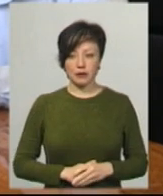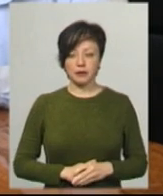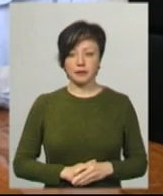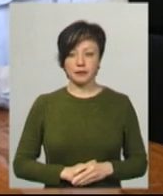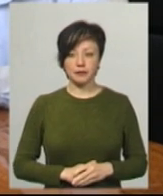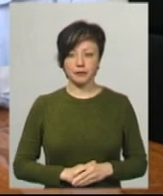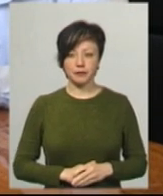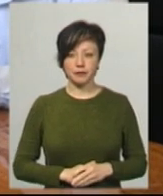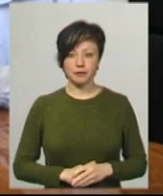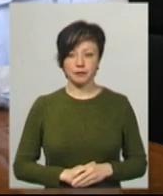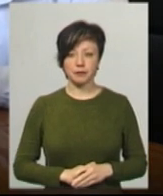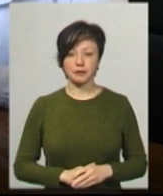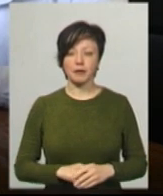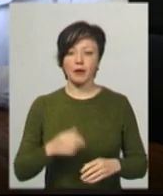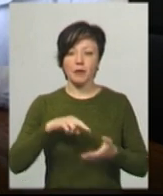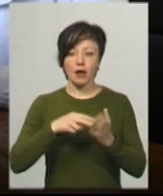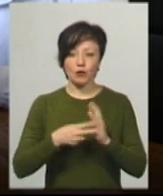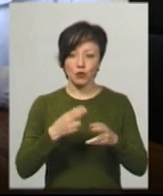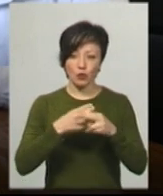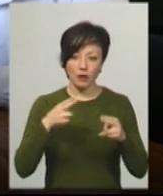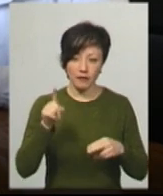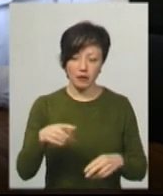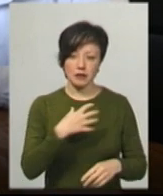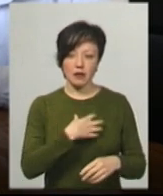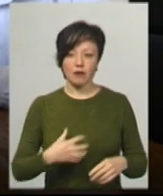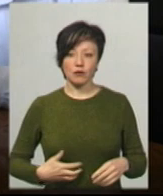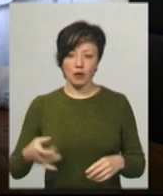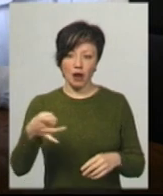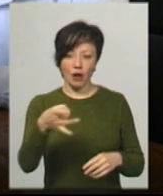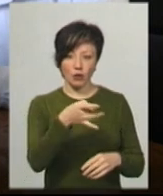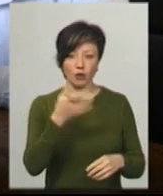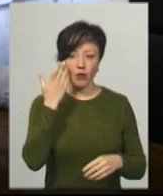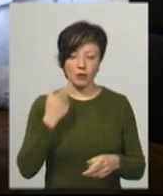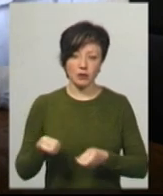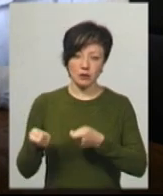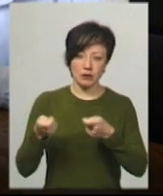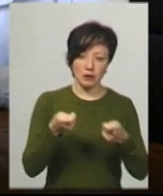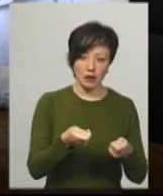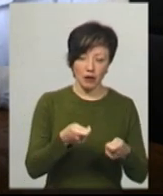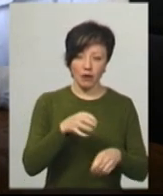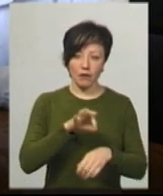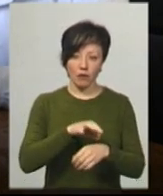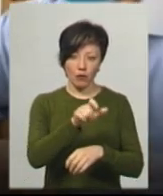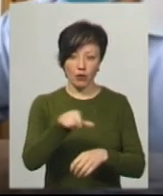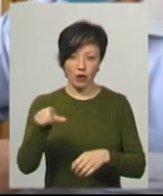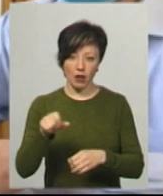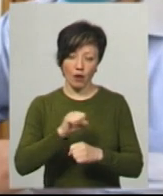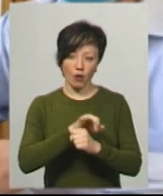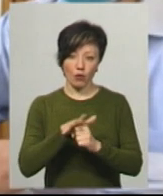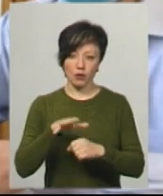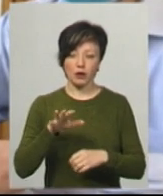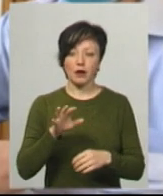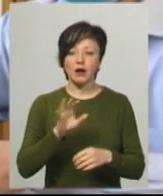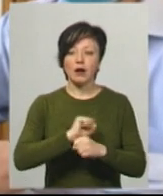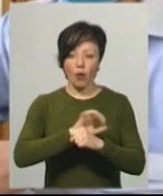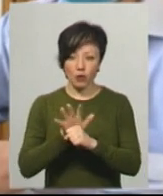Мова йде передусім про Доноєвецьку лікарню, мова йде про Славуцьку лікарню районне, куди буде доставлятися особи хворі на коронавірусну інфекцію. Ми в такому